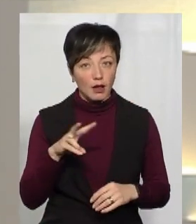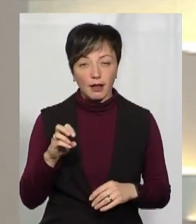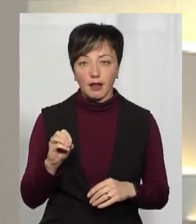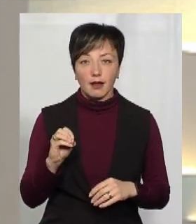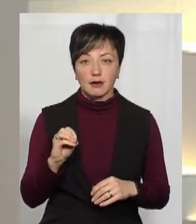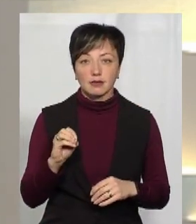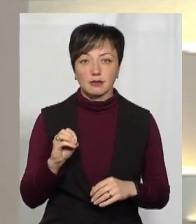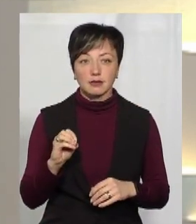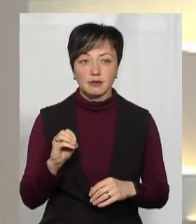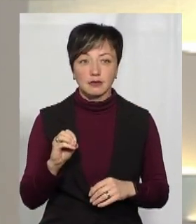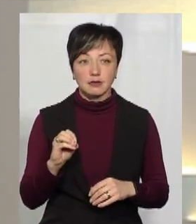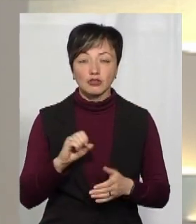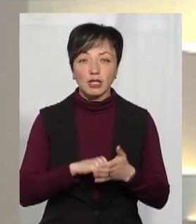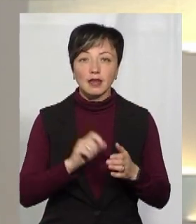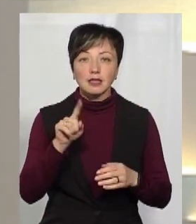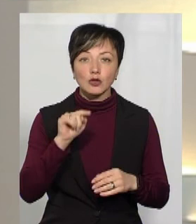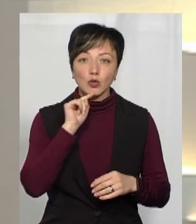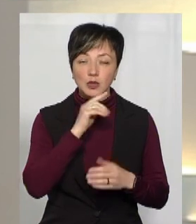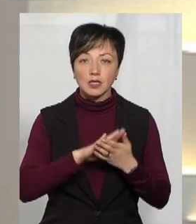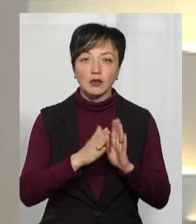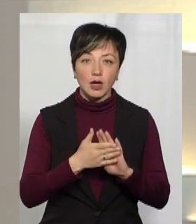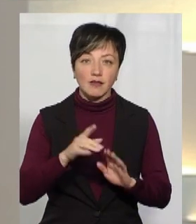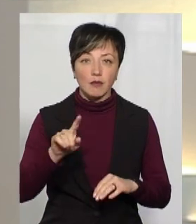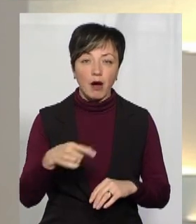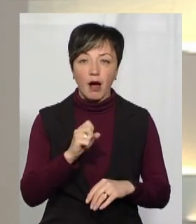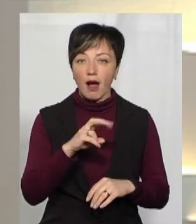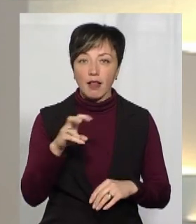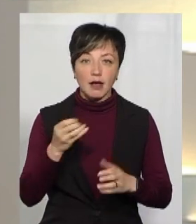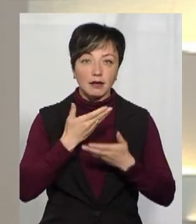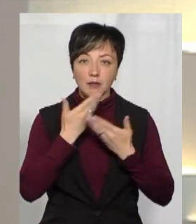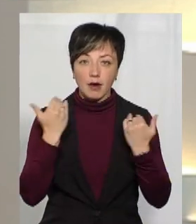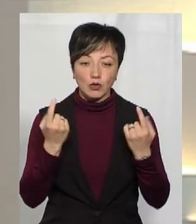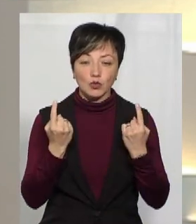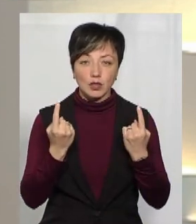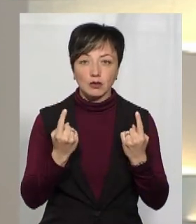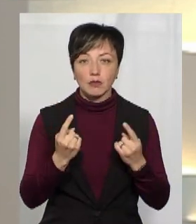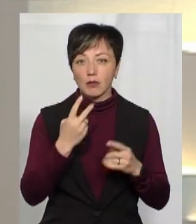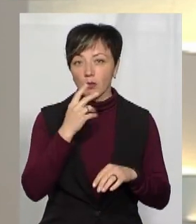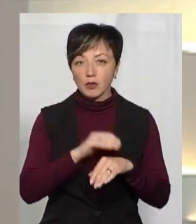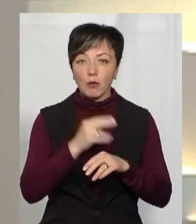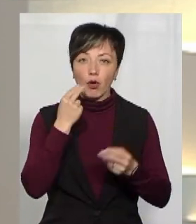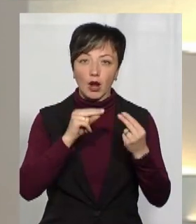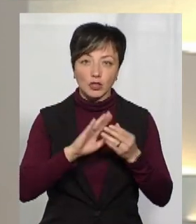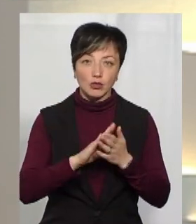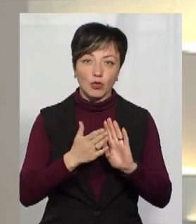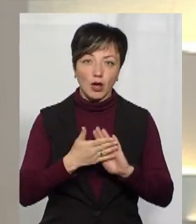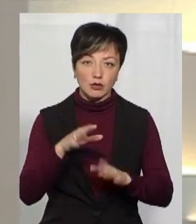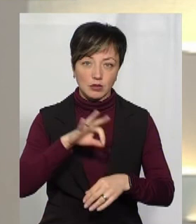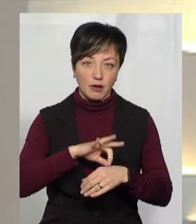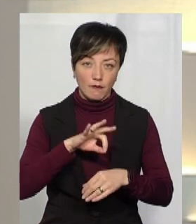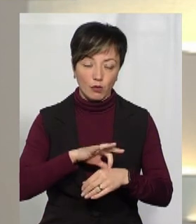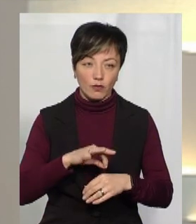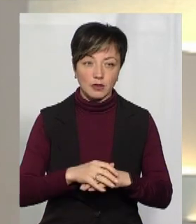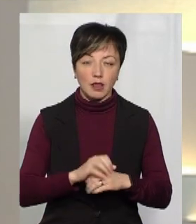через те, що економічна ситуація того вимагає, але немає суттєвого чи помітного покращення у ситуації із